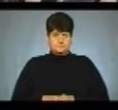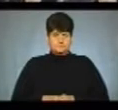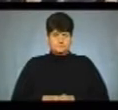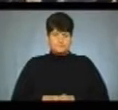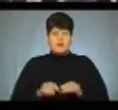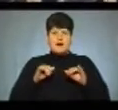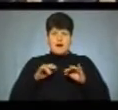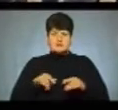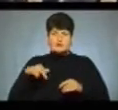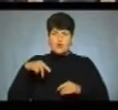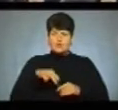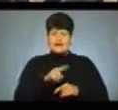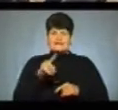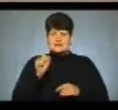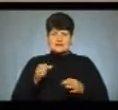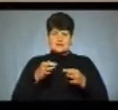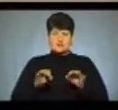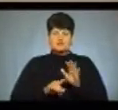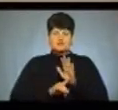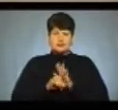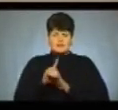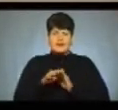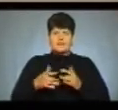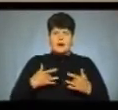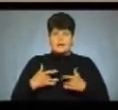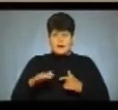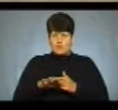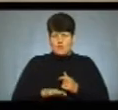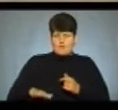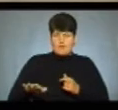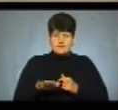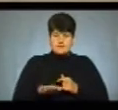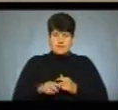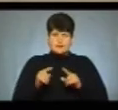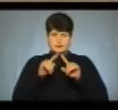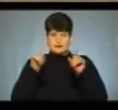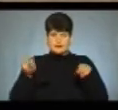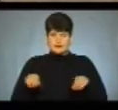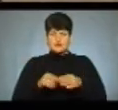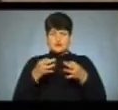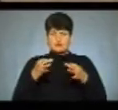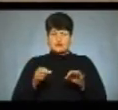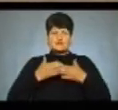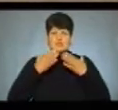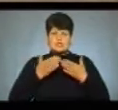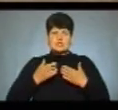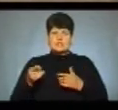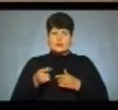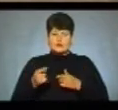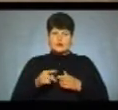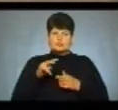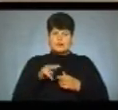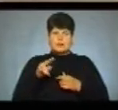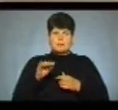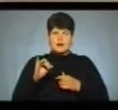Акція «Хода за свободу» розпочалася на театральному майдані. Декларацію свободи зличитує тернополянка Людмила